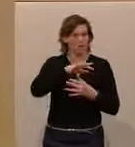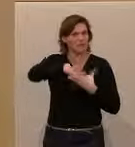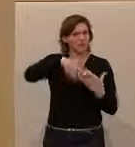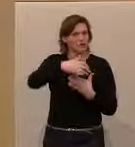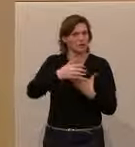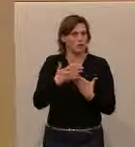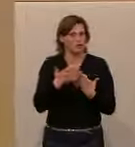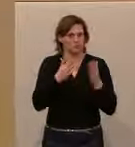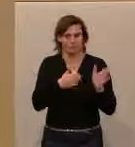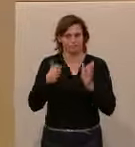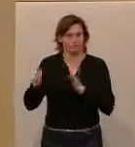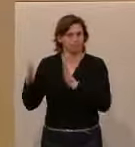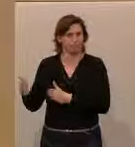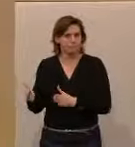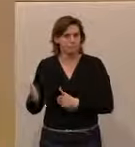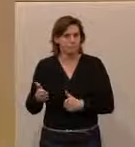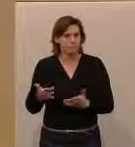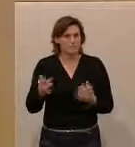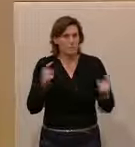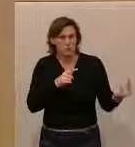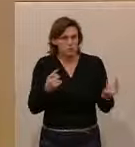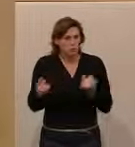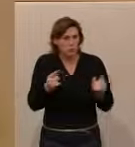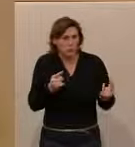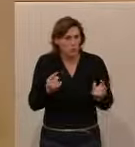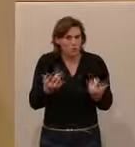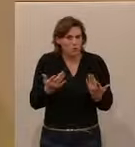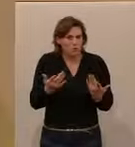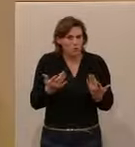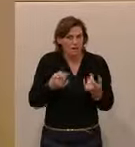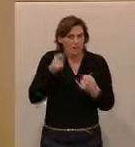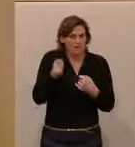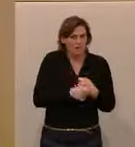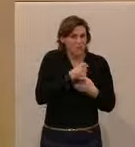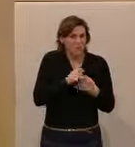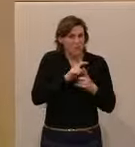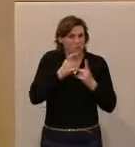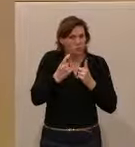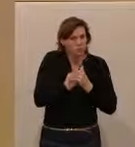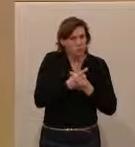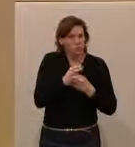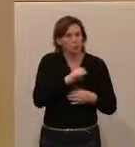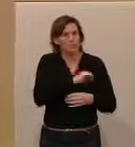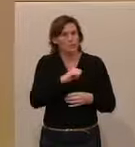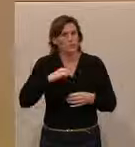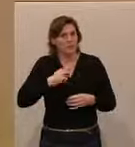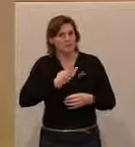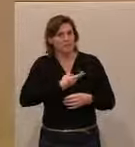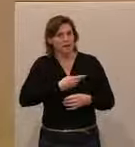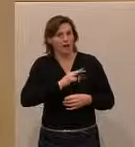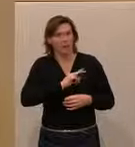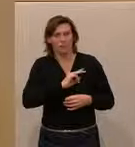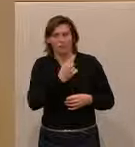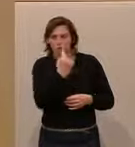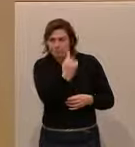Lokal. Es geht hier um eine Grundsatzdiskussion, in der es geht, Verbotskultur oder Selbstverantwortung des